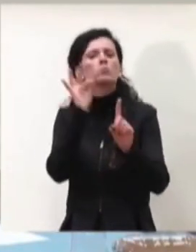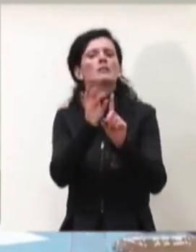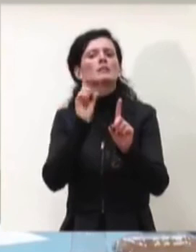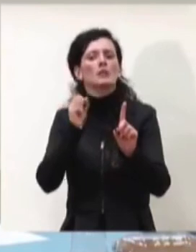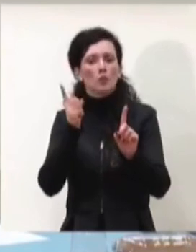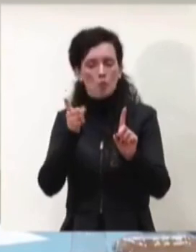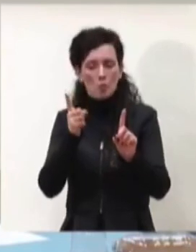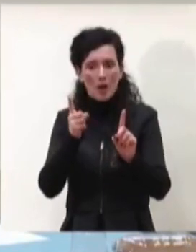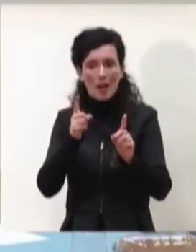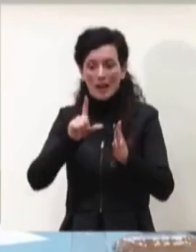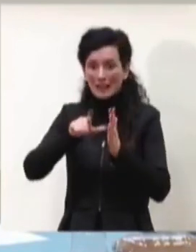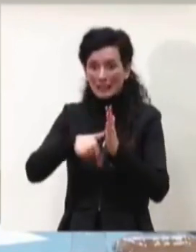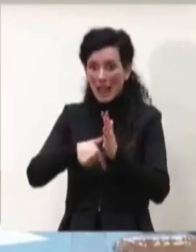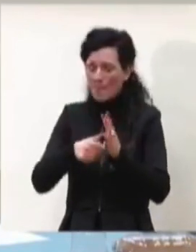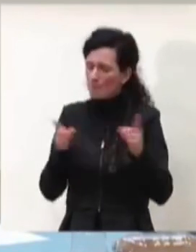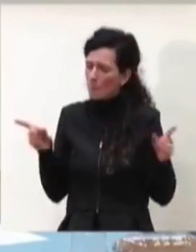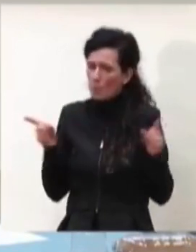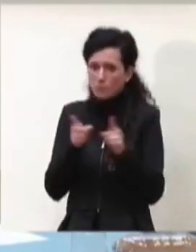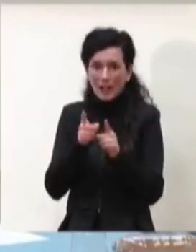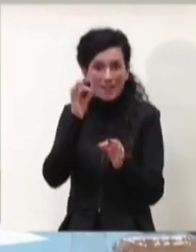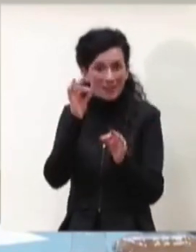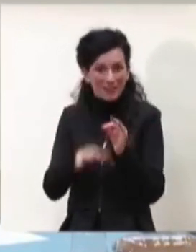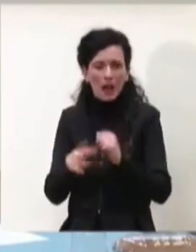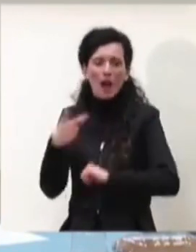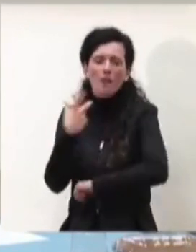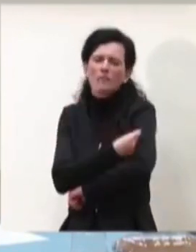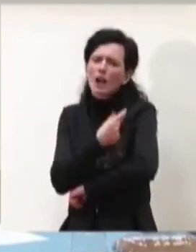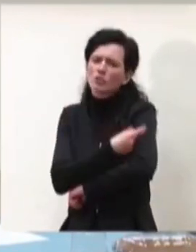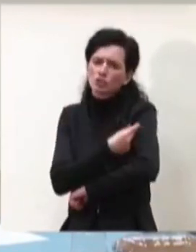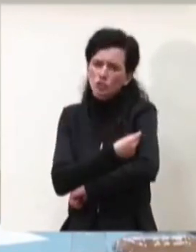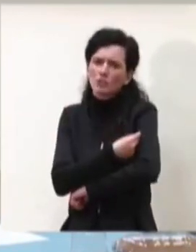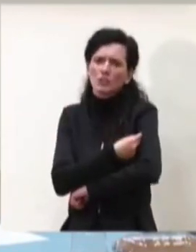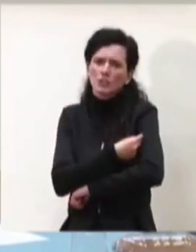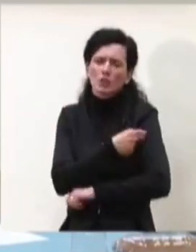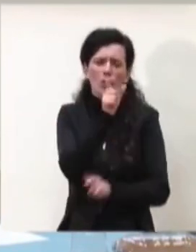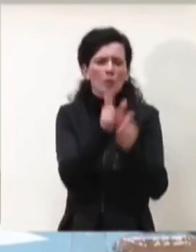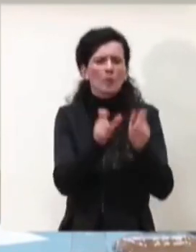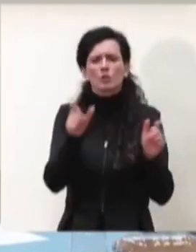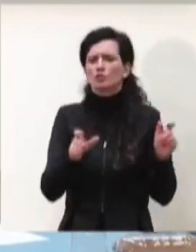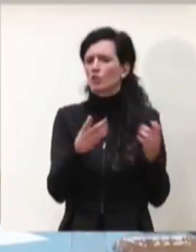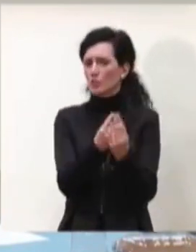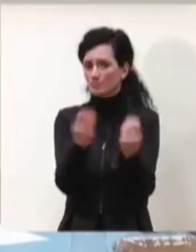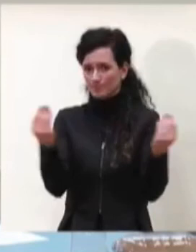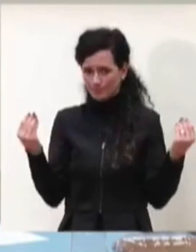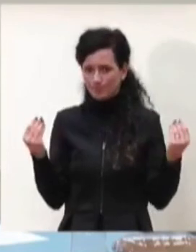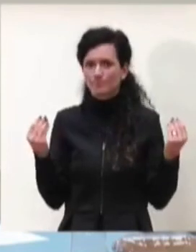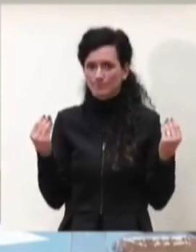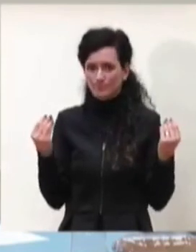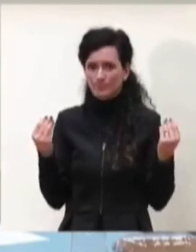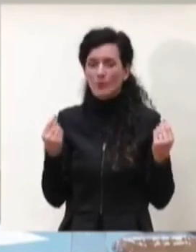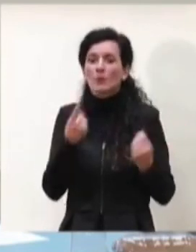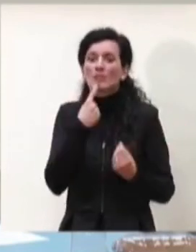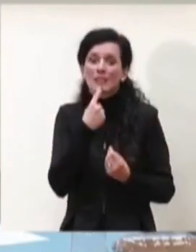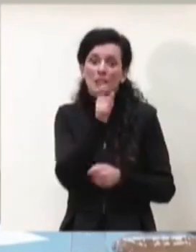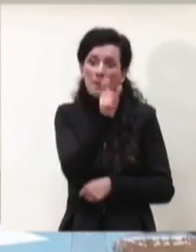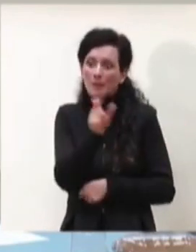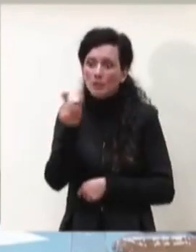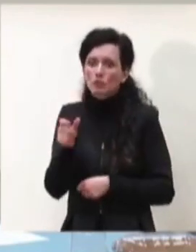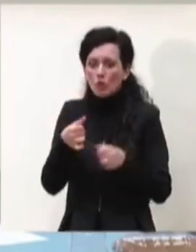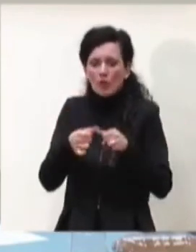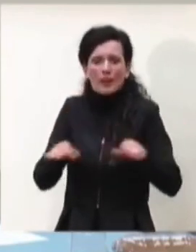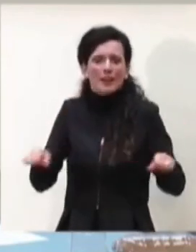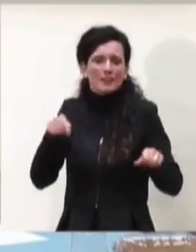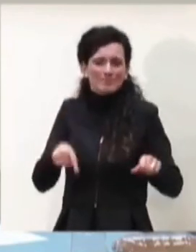più breve tempo possibile il numero più alto di persone che risiedono nel